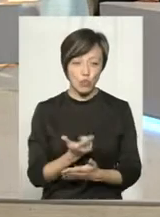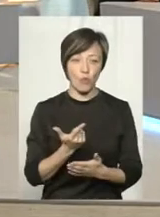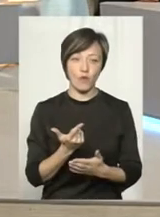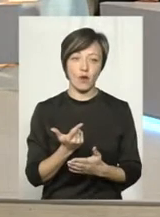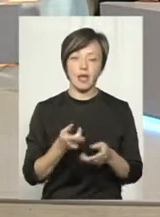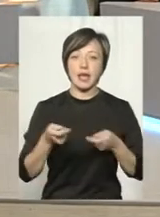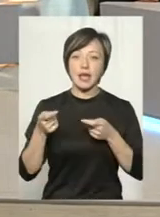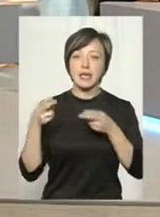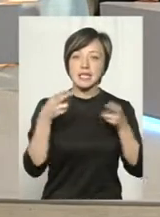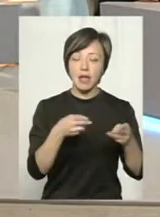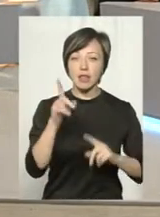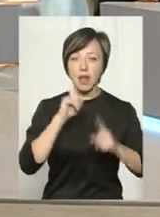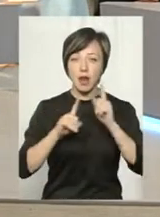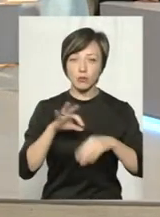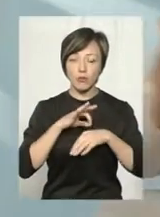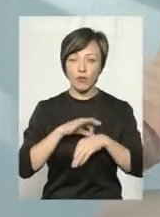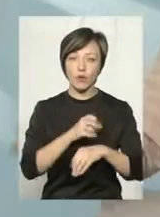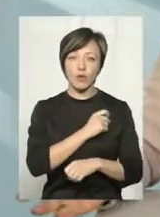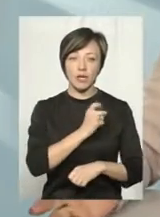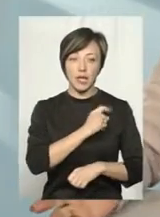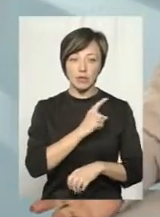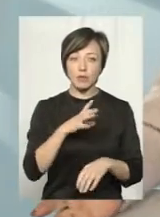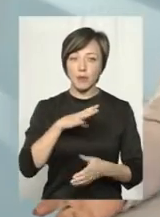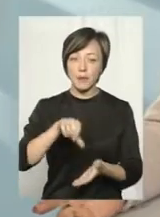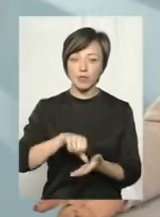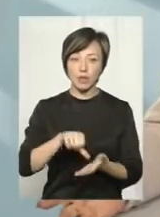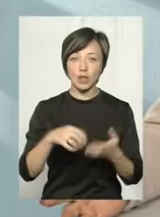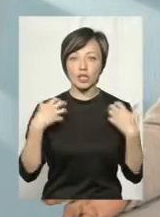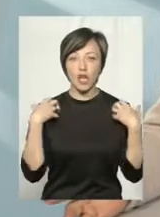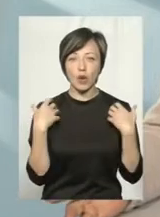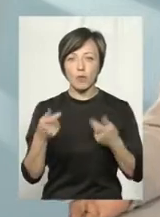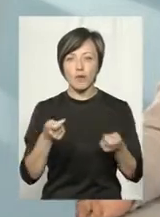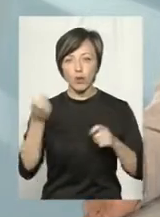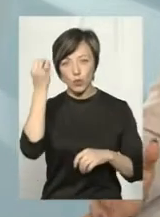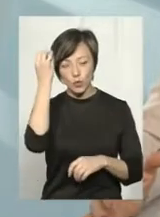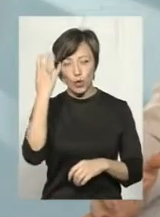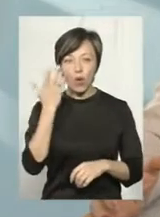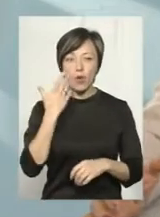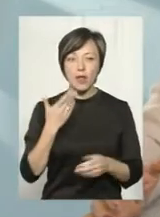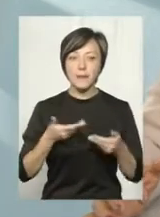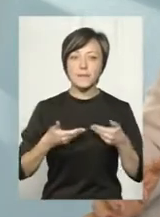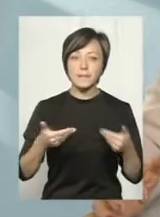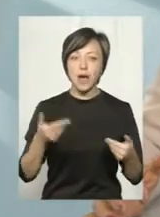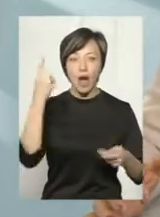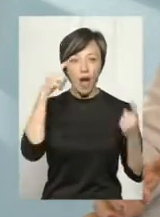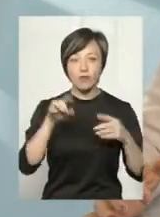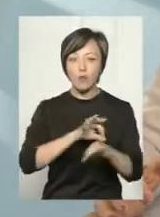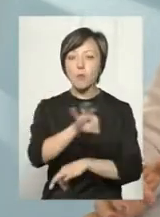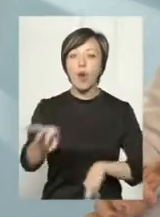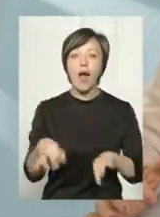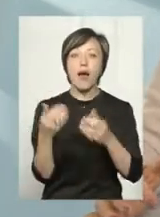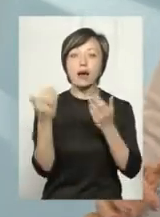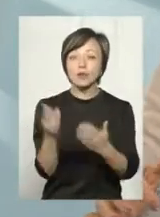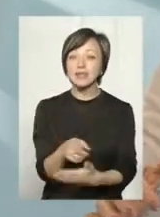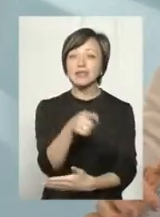їздила на нараду, яка проходила в Одесі, були присутні начальники управління культури. І коли ми автору проєкту